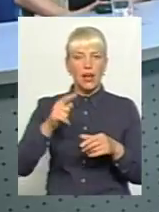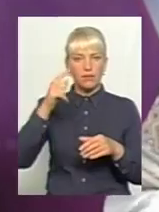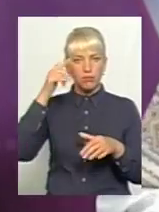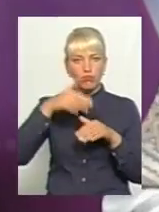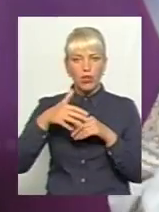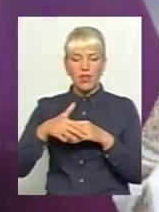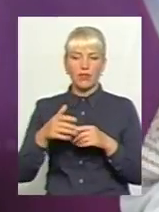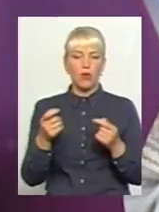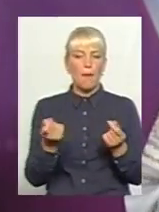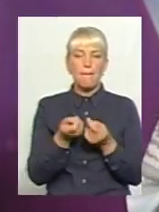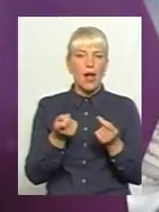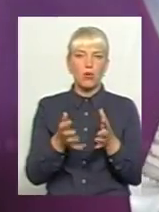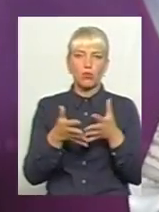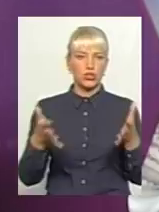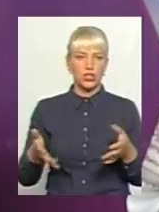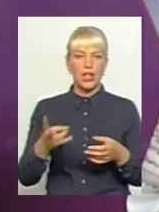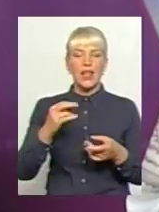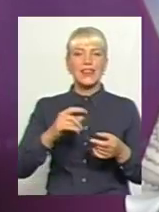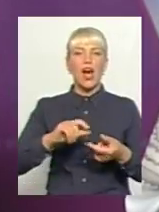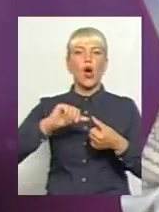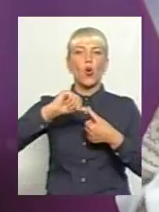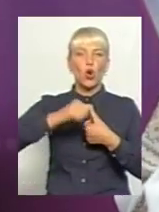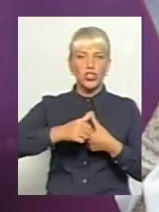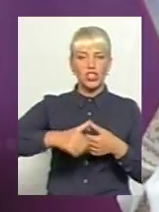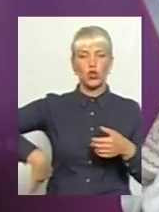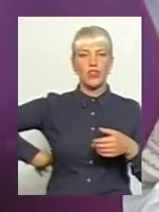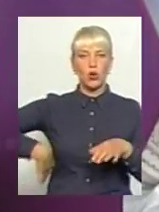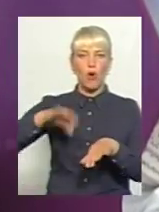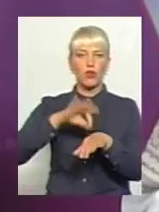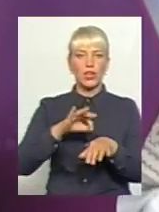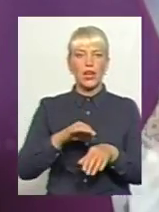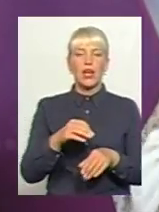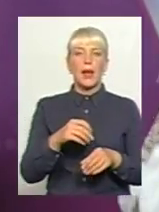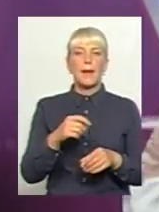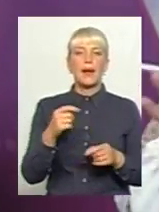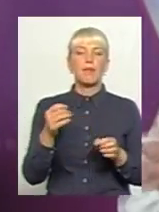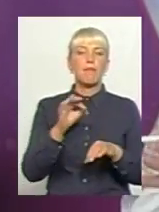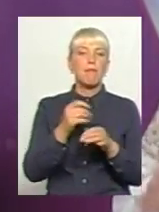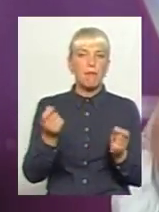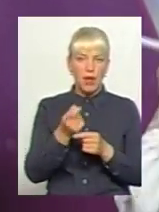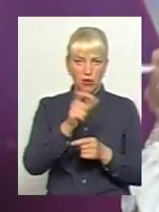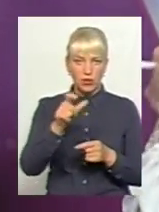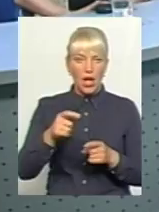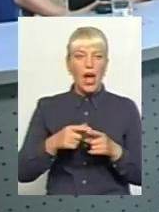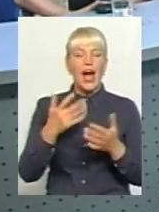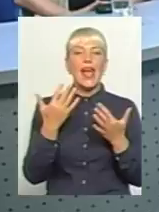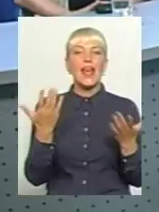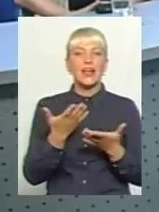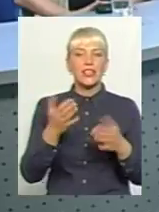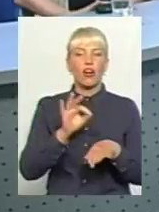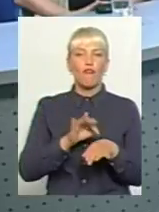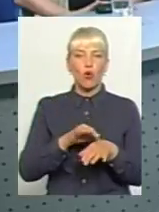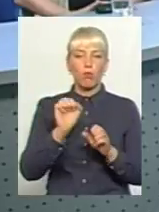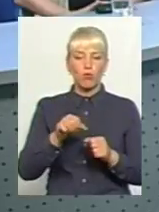мало дотичне. Так, все-таки на хронічну ниркову недостатність хворіє не так багато пацієнтів. Але, пане Олександре, які хвороби можуть